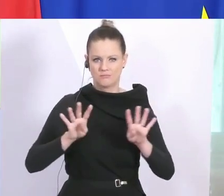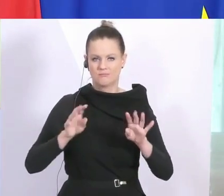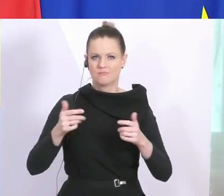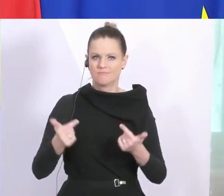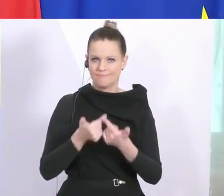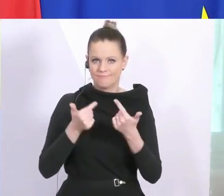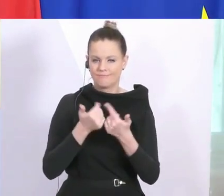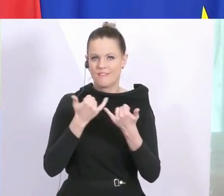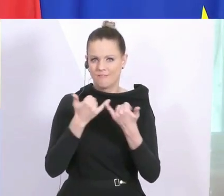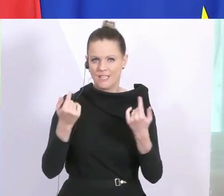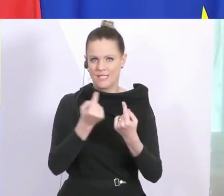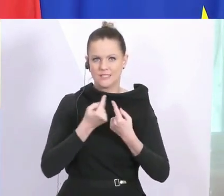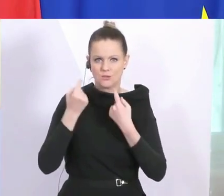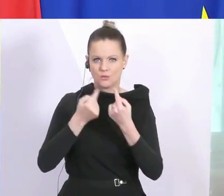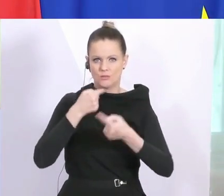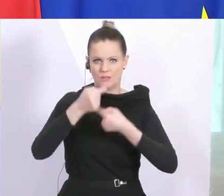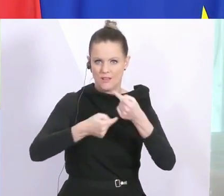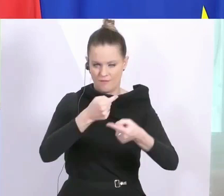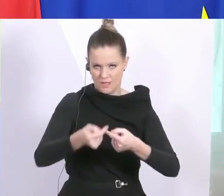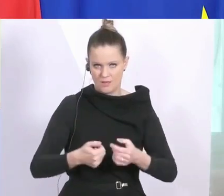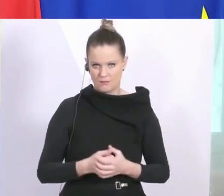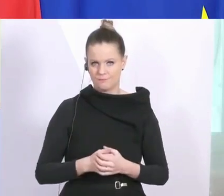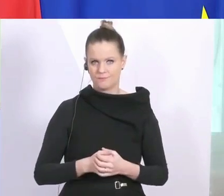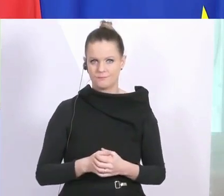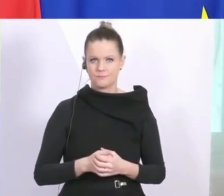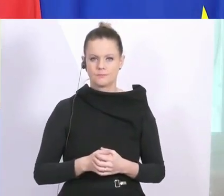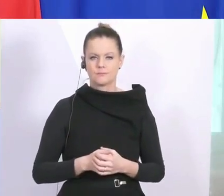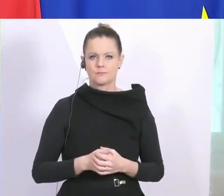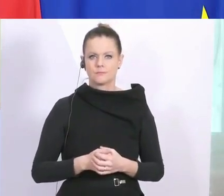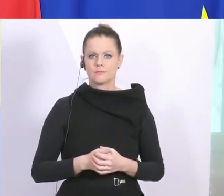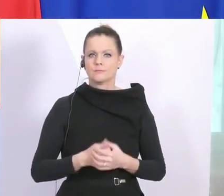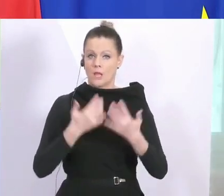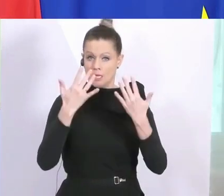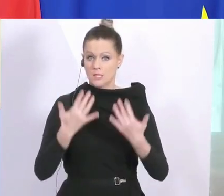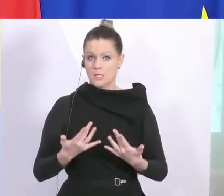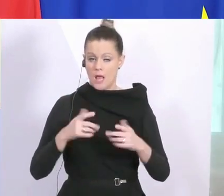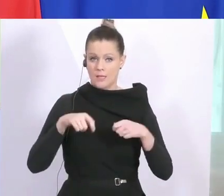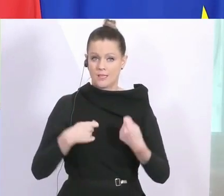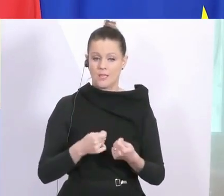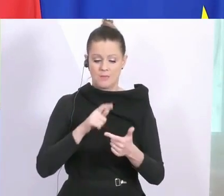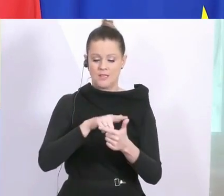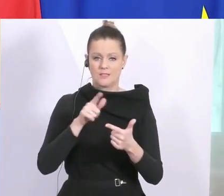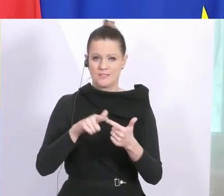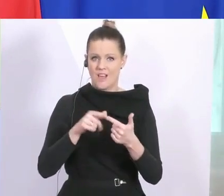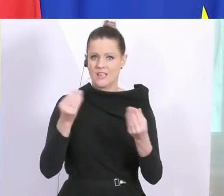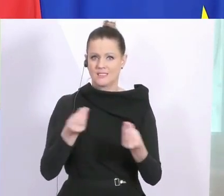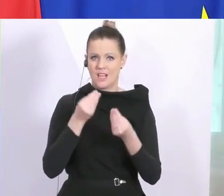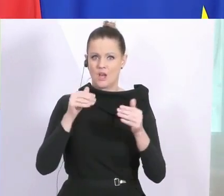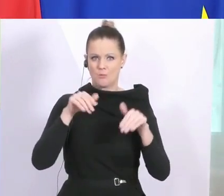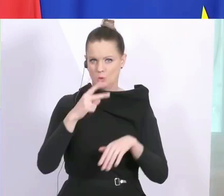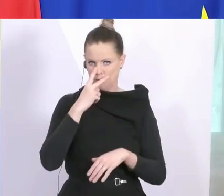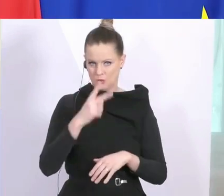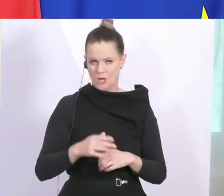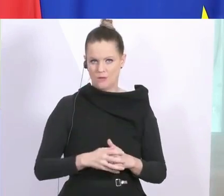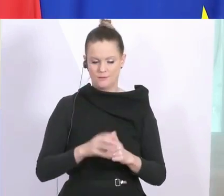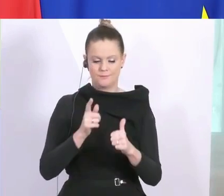berichten, wie sich die Situation entwickelt hat. Grundsätzlich bei den Zahlen gibt es zwei Faktoren, auf die hinzuschauen ist. Das erste,